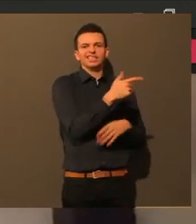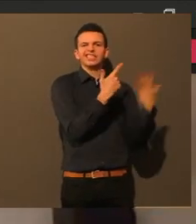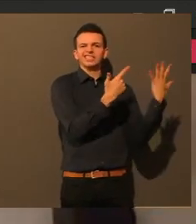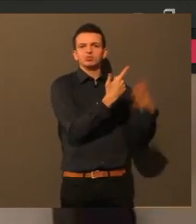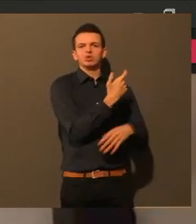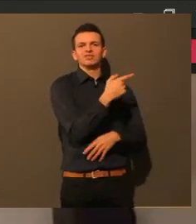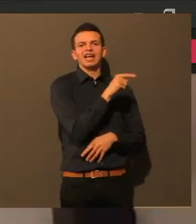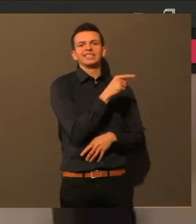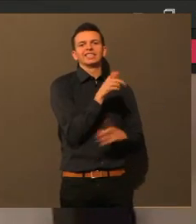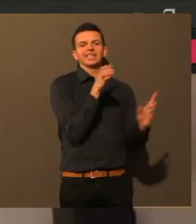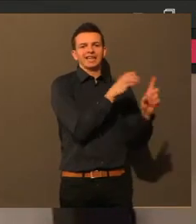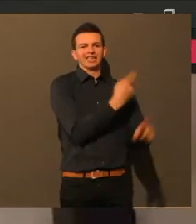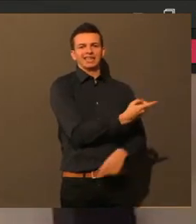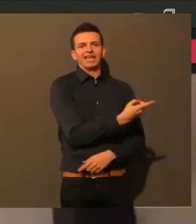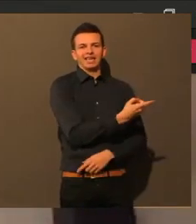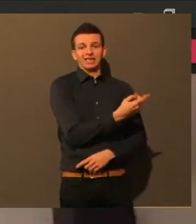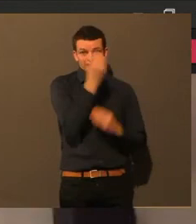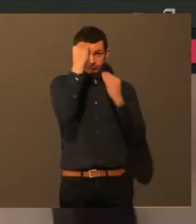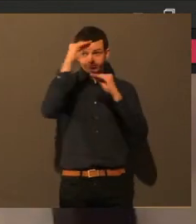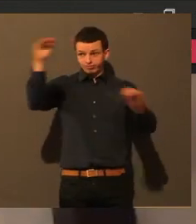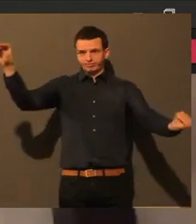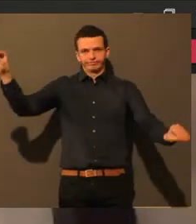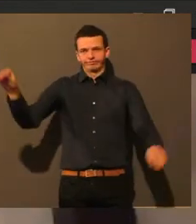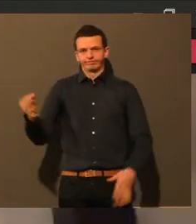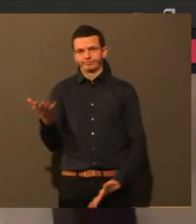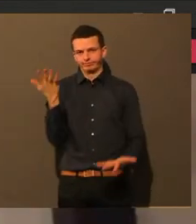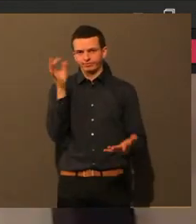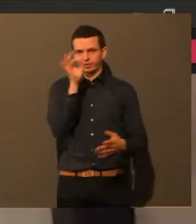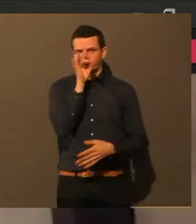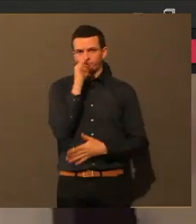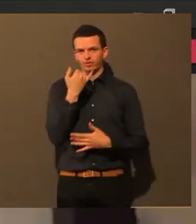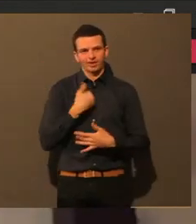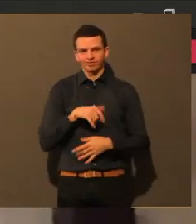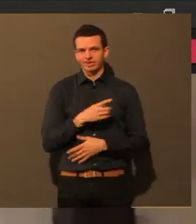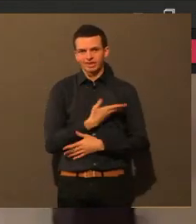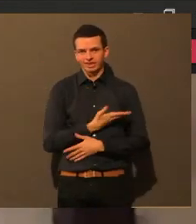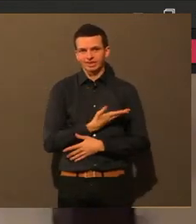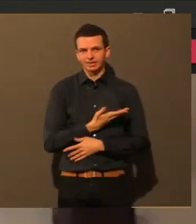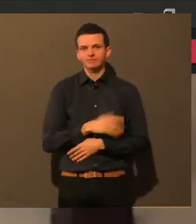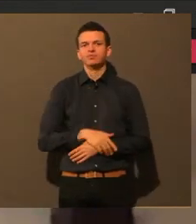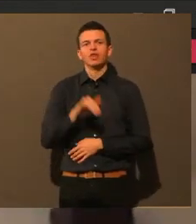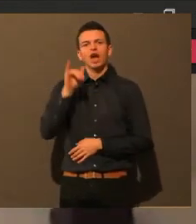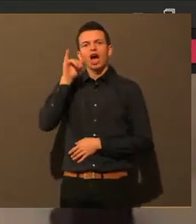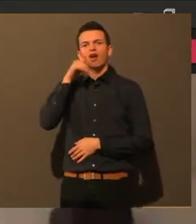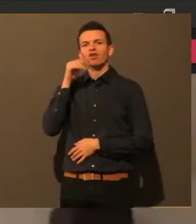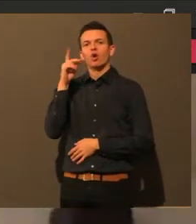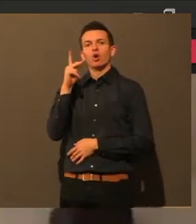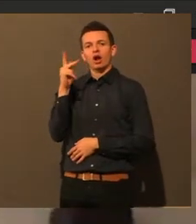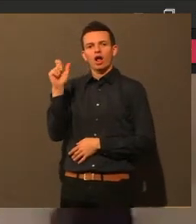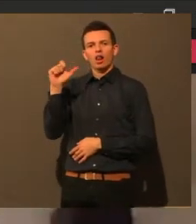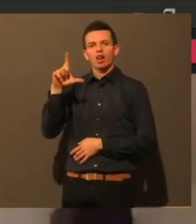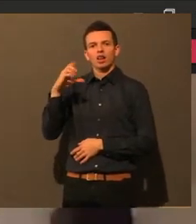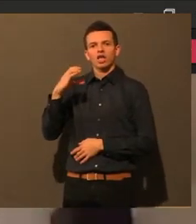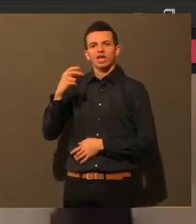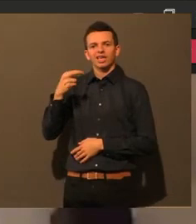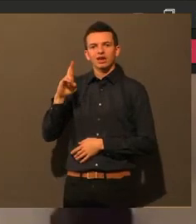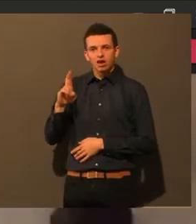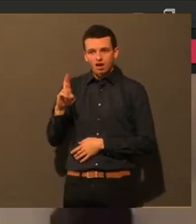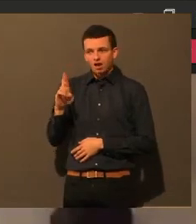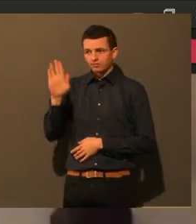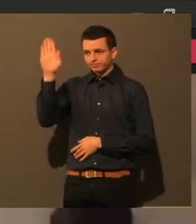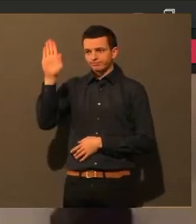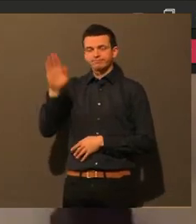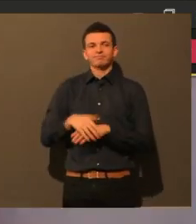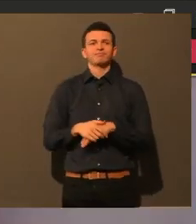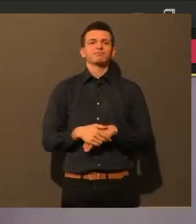Deswegen müsste man mal überlegen, wie man das machen kann. Frau Kleicher hat sie auch nochmal gemeldet. Vielleicht gibt es ja die Möglichkeit, dass man